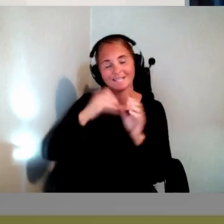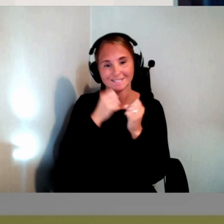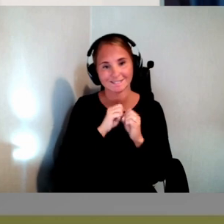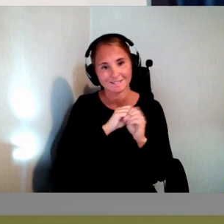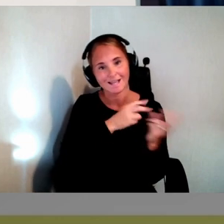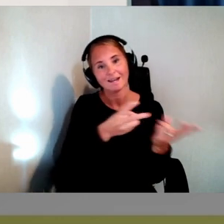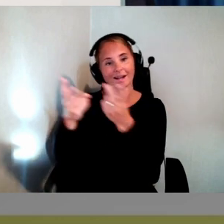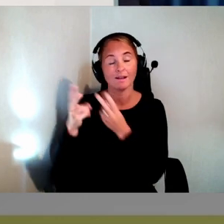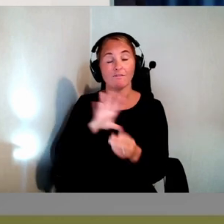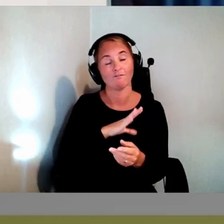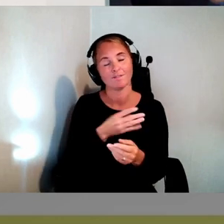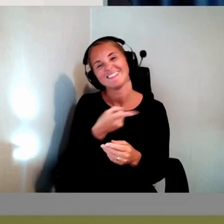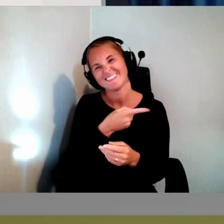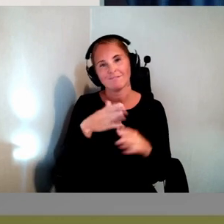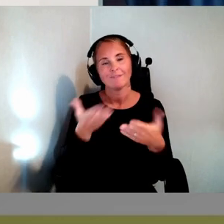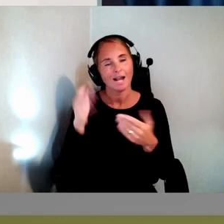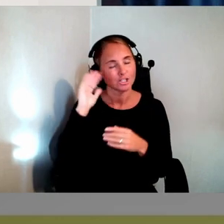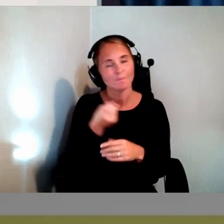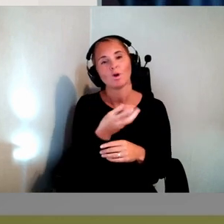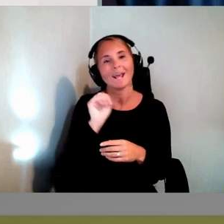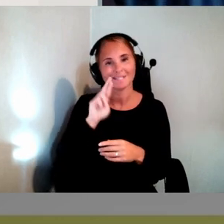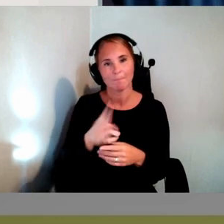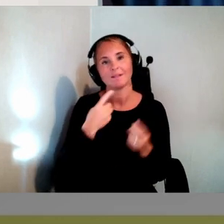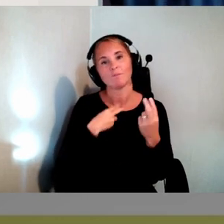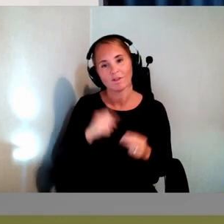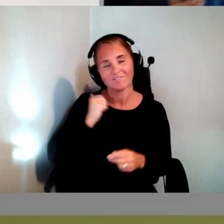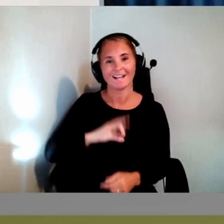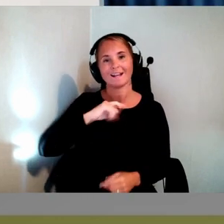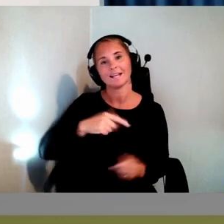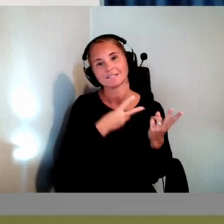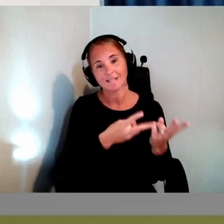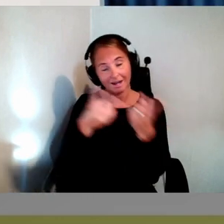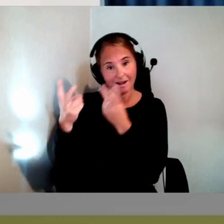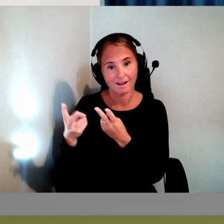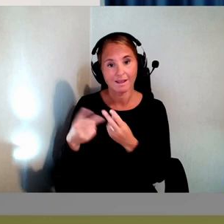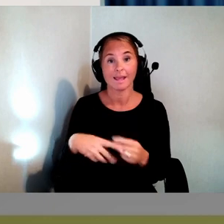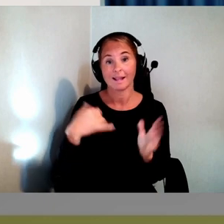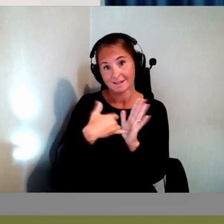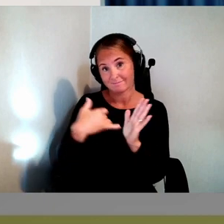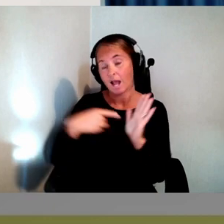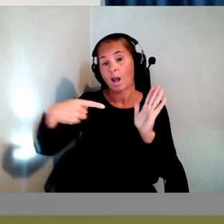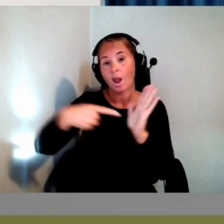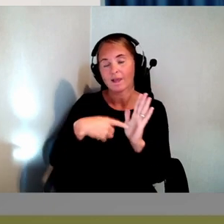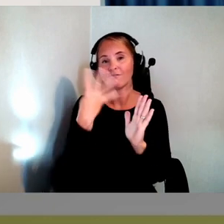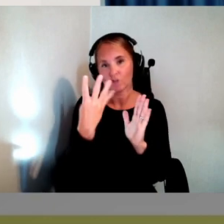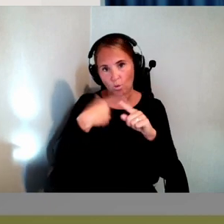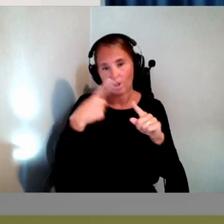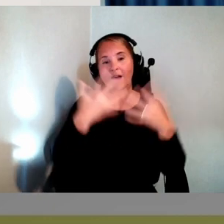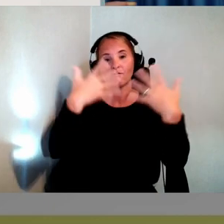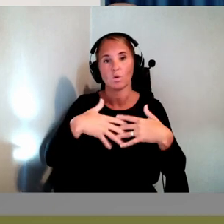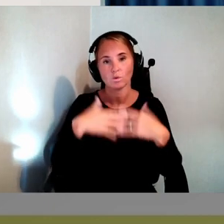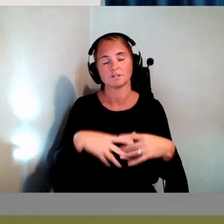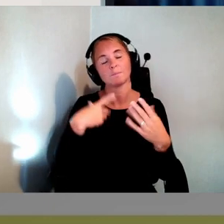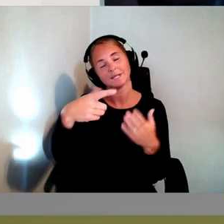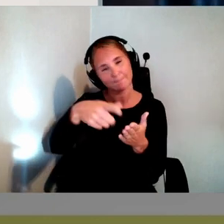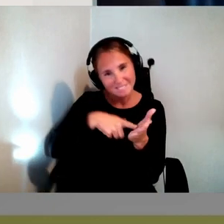Från tillgänglighetsstandarder. Sen står det i lagen då. Det är fyra stycken funktioner. Som är särskilt centrala. Centrala,